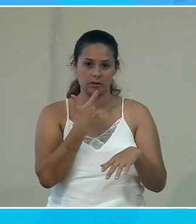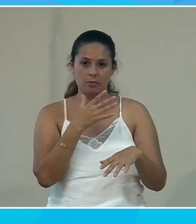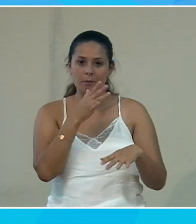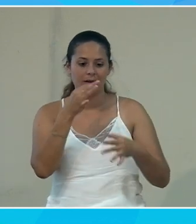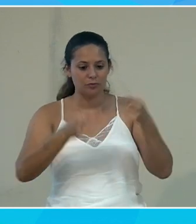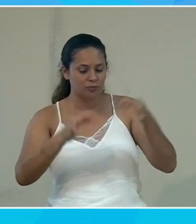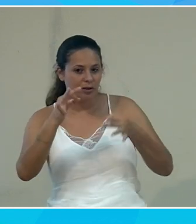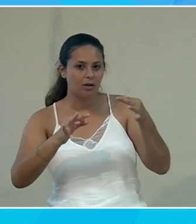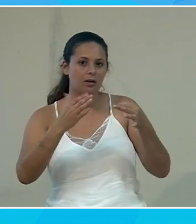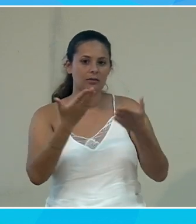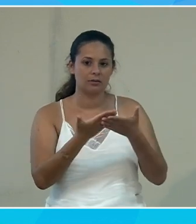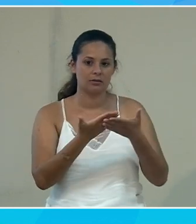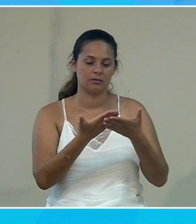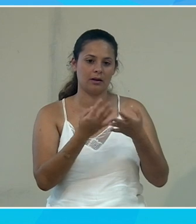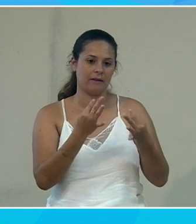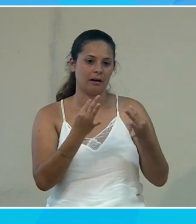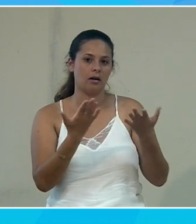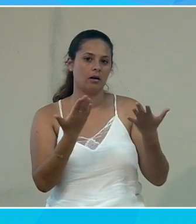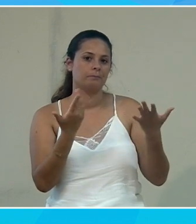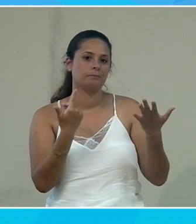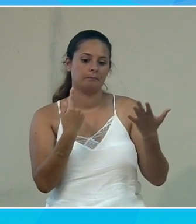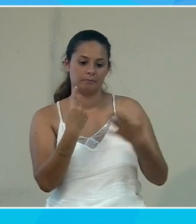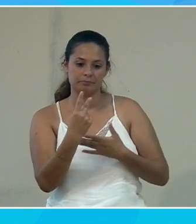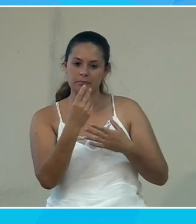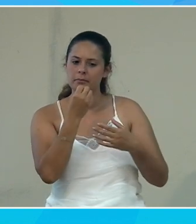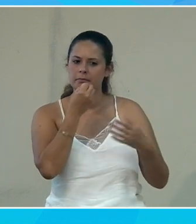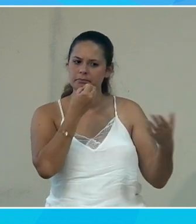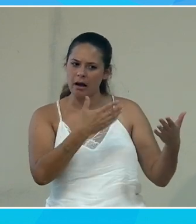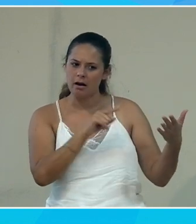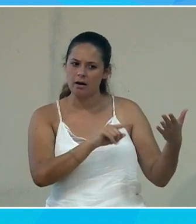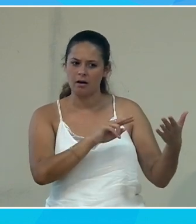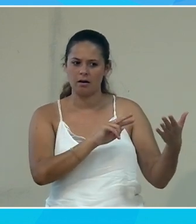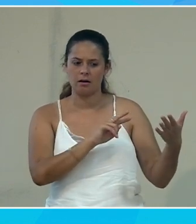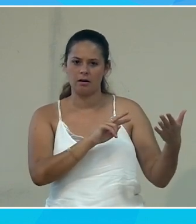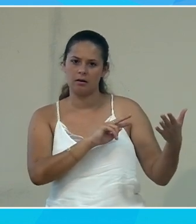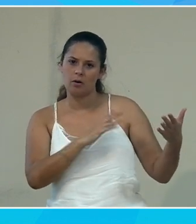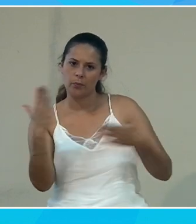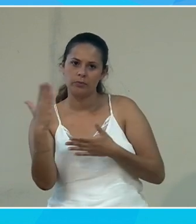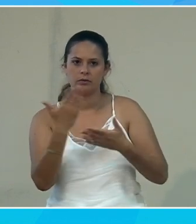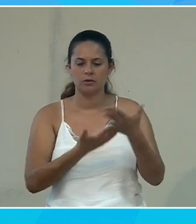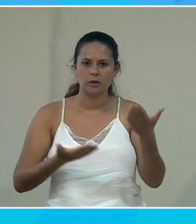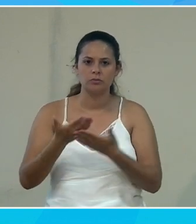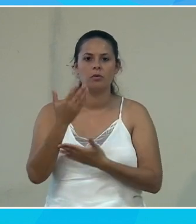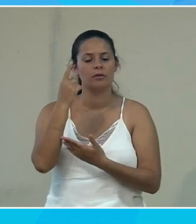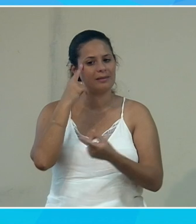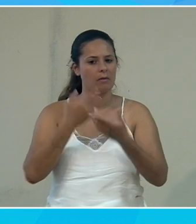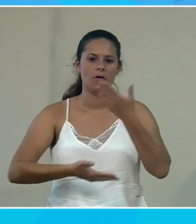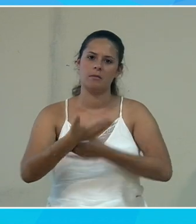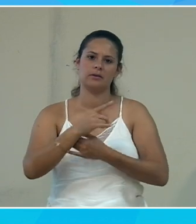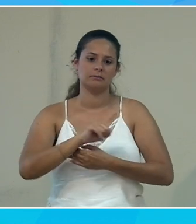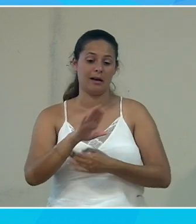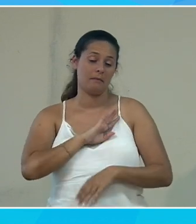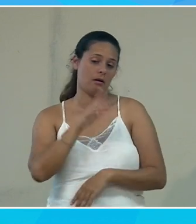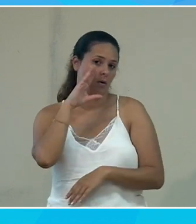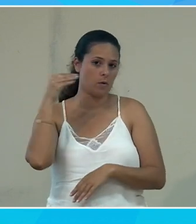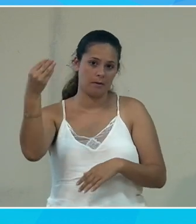juger de la pertinence de cette alternative textuelle rien ne remplace au bout du compte